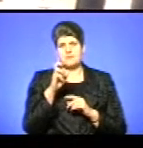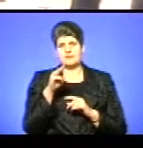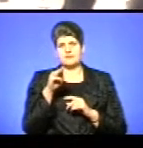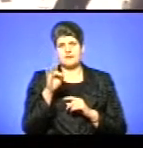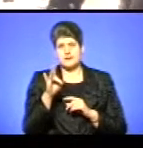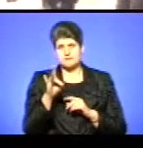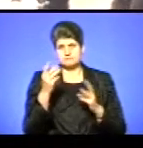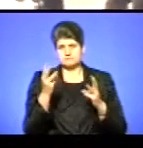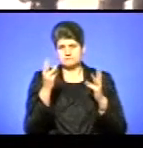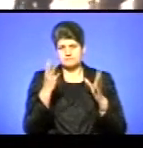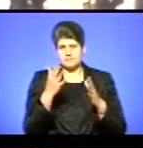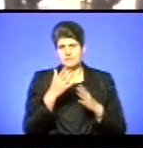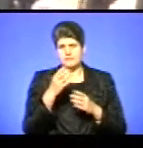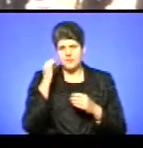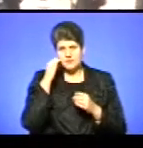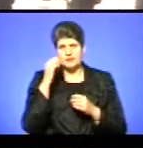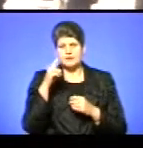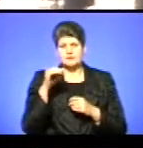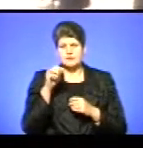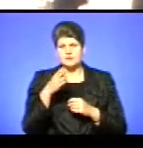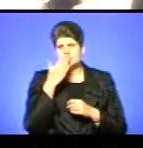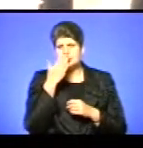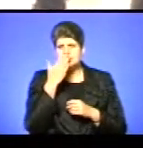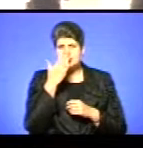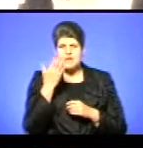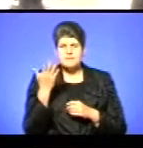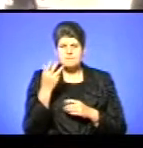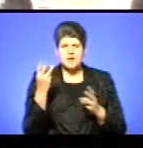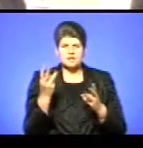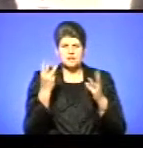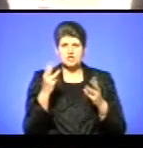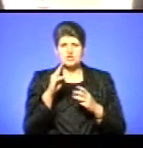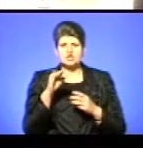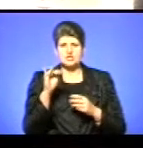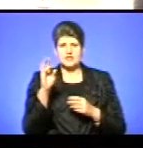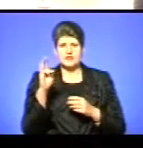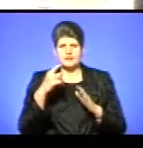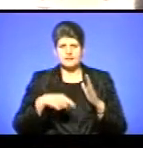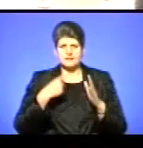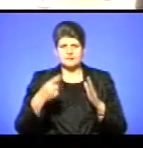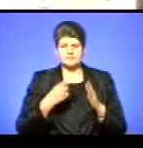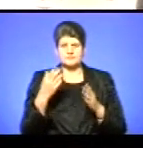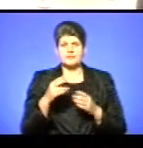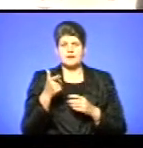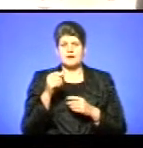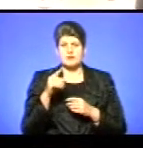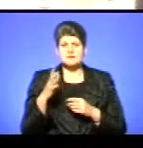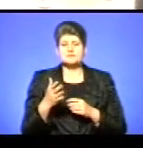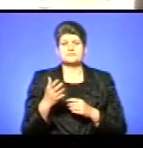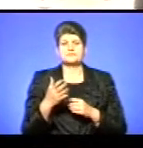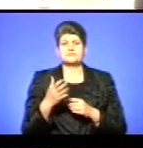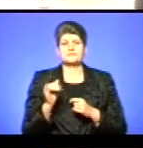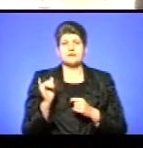Я пам'ятаю дим, я пам'ятаю запах горілих шин, перцевого газу і